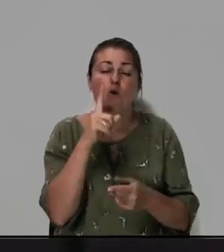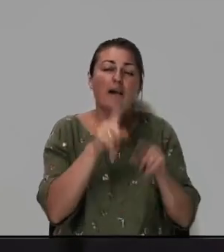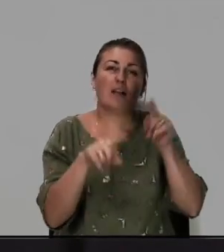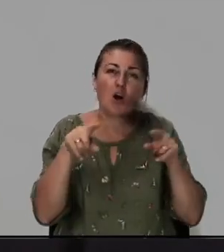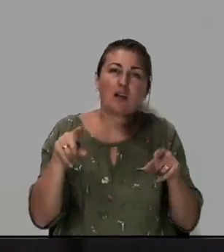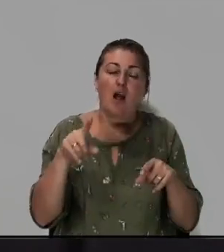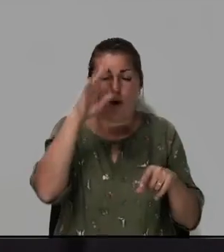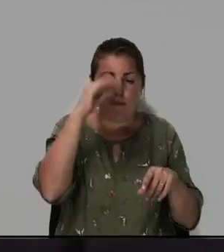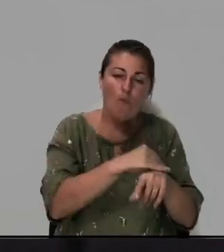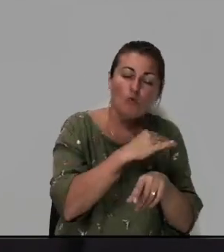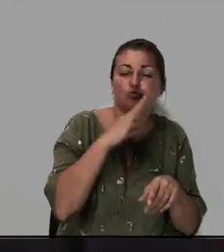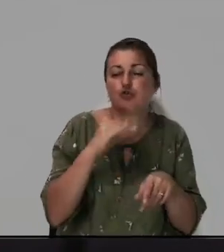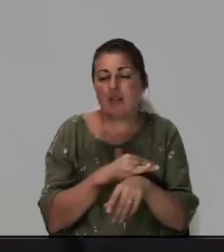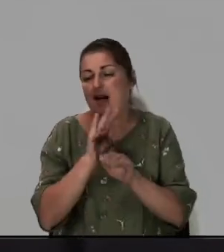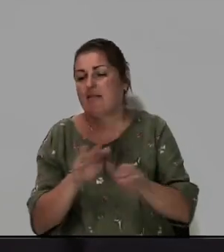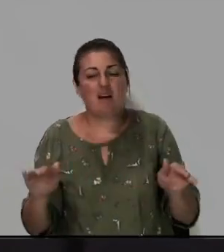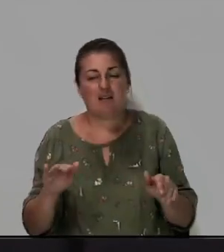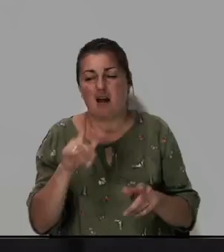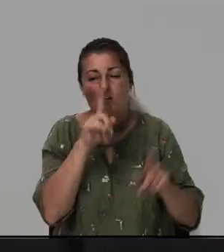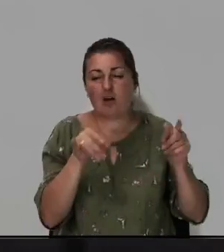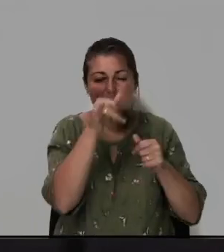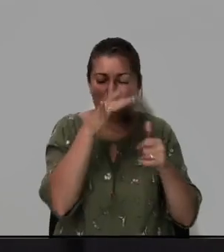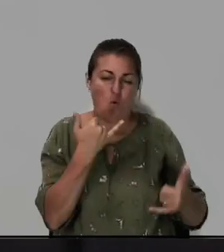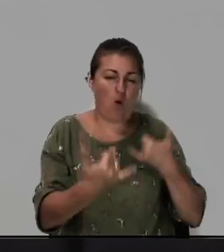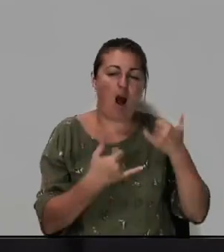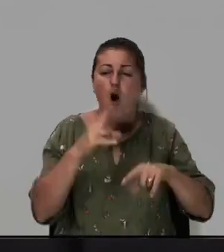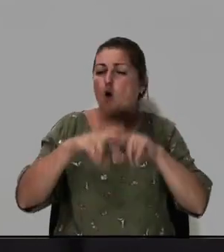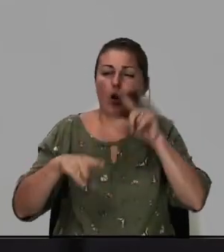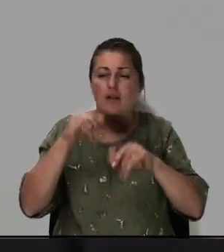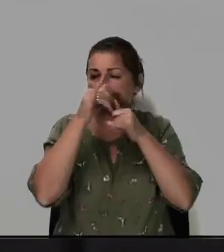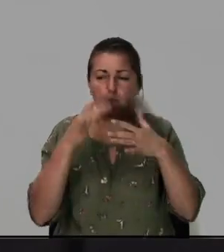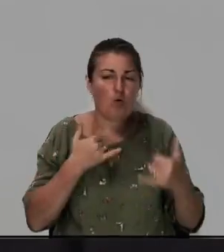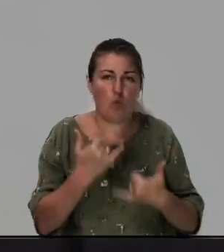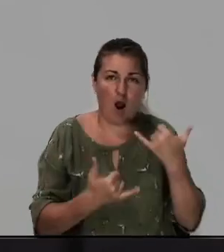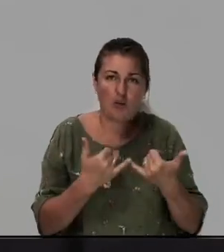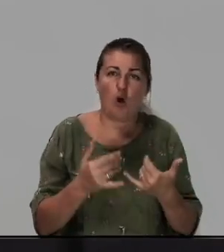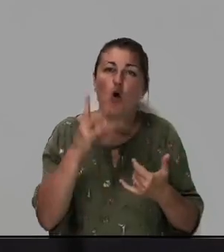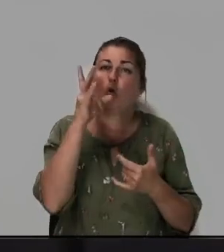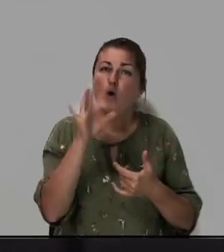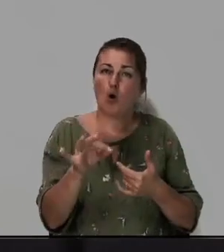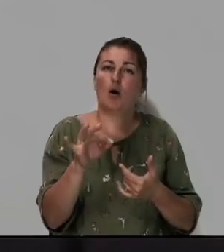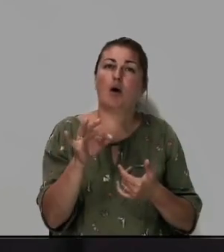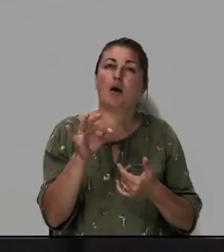муж или жена или дети иногда не смогут ухаживать родные не могут ухаживать но